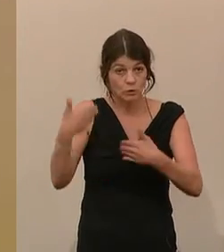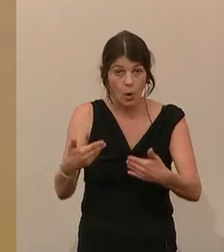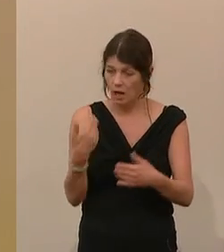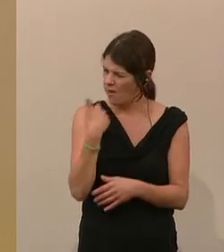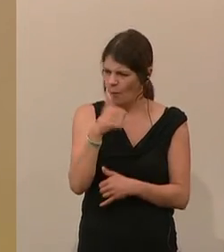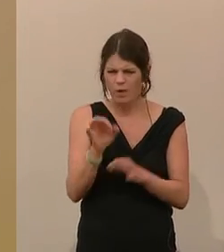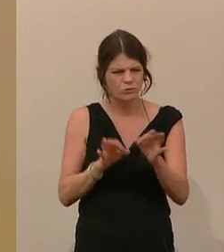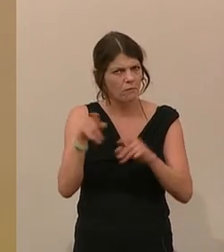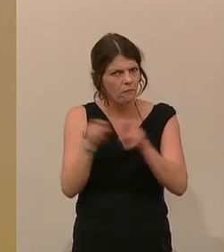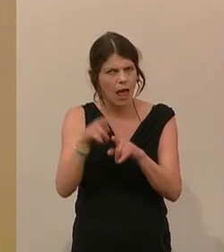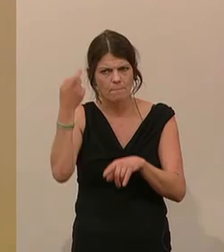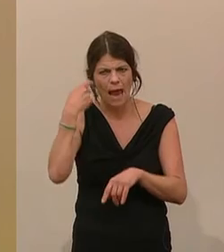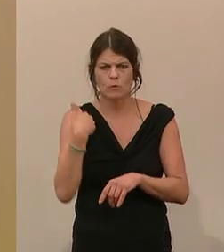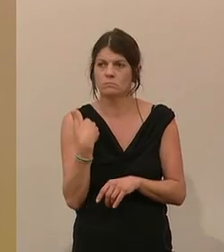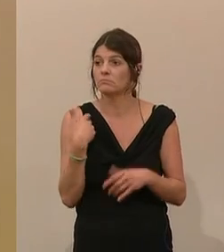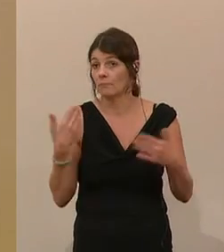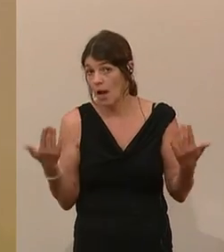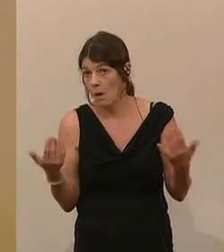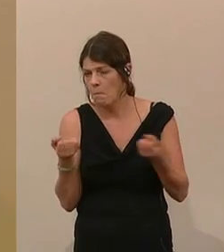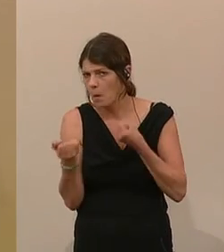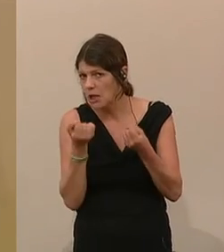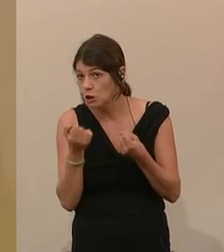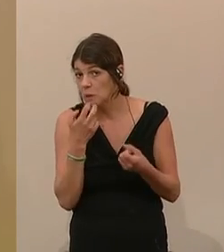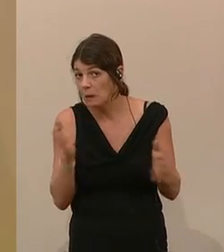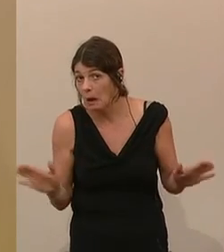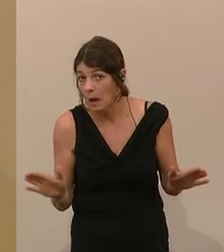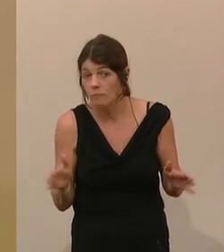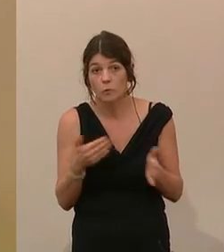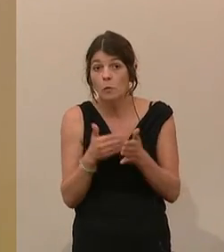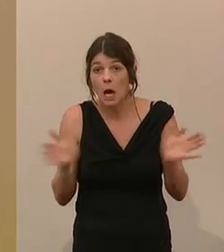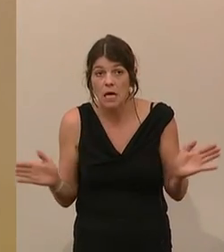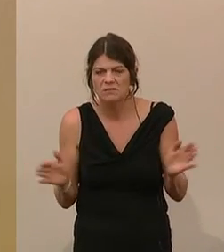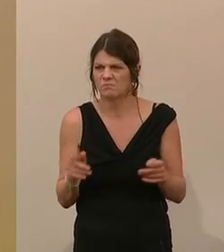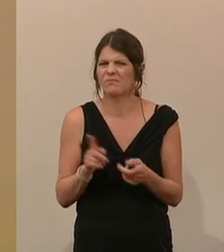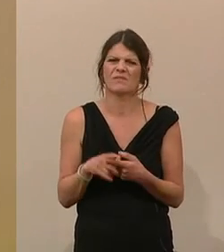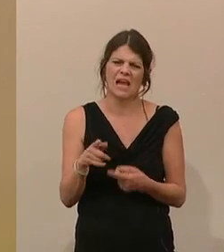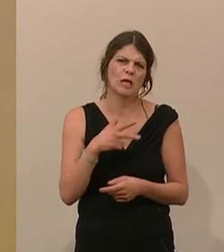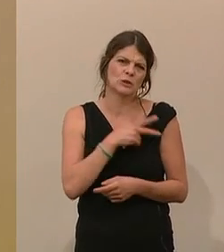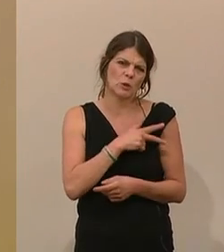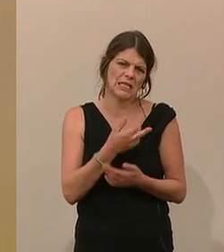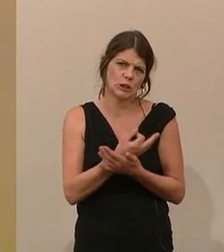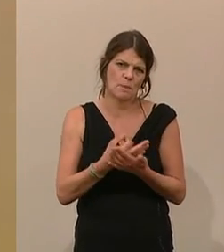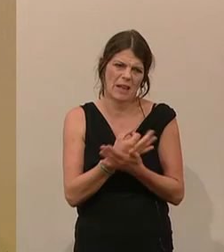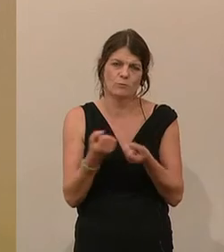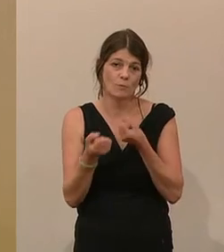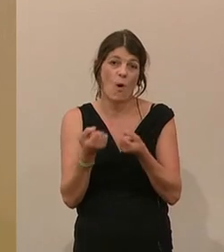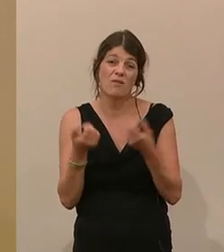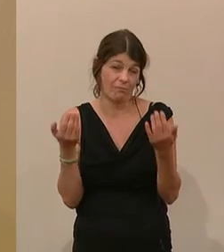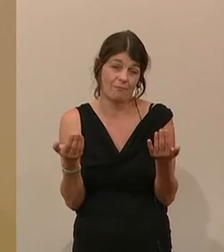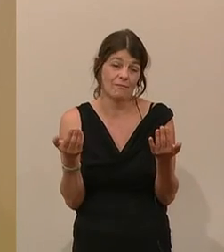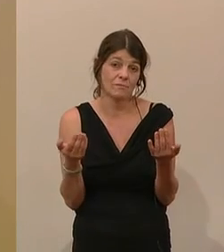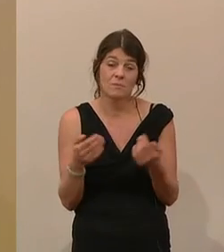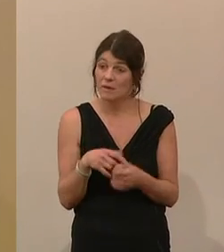teile. Aber wozu politischer Wille, vor allem wenn es sich um sozialistische Bildungspolitik handelt,